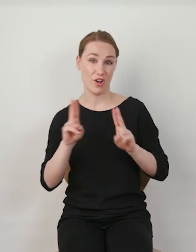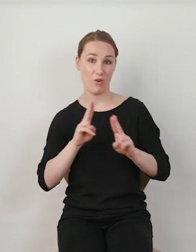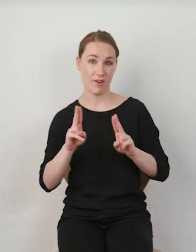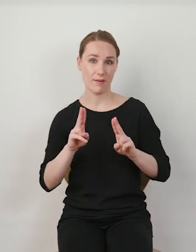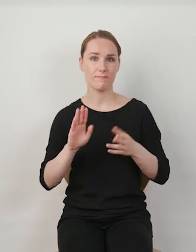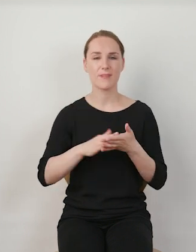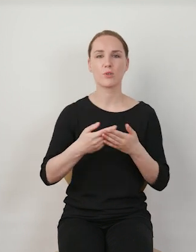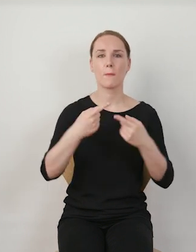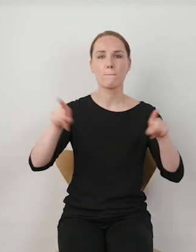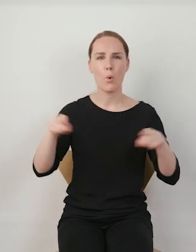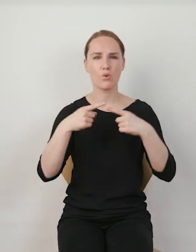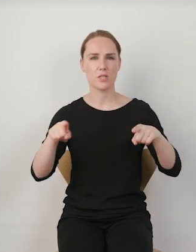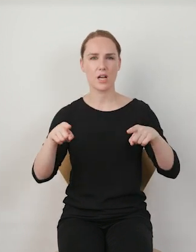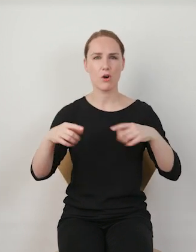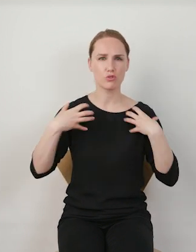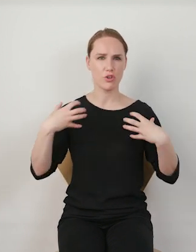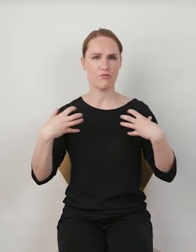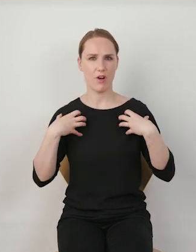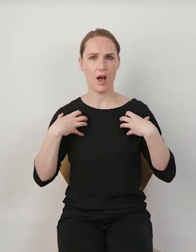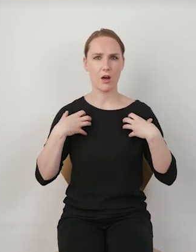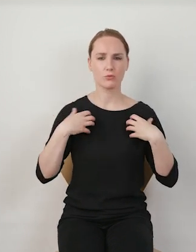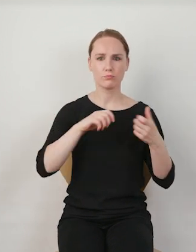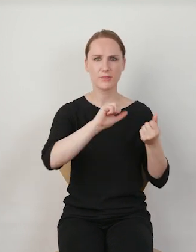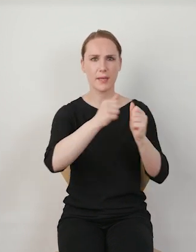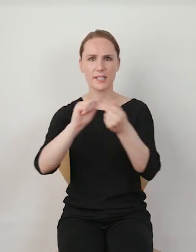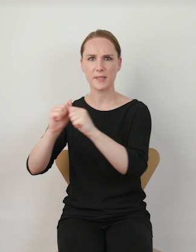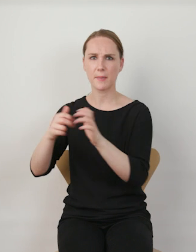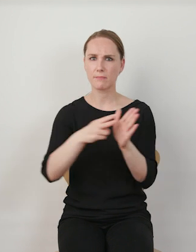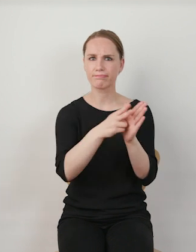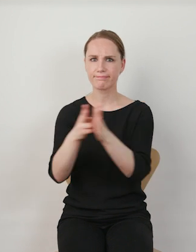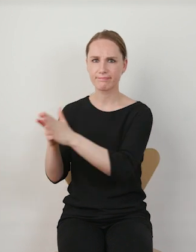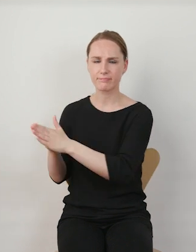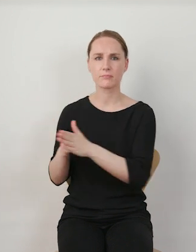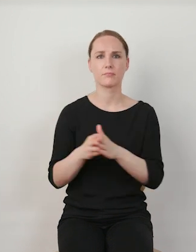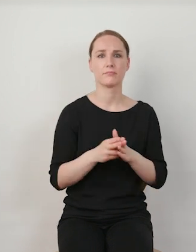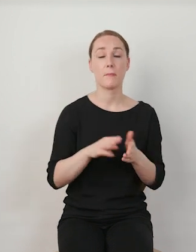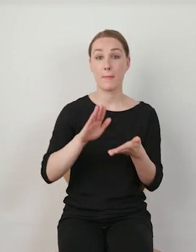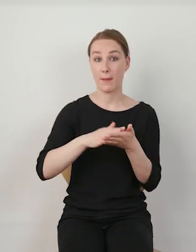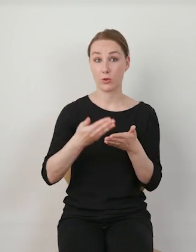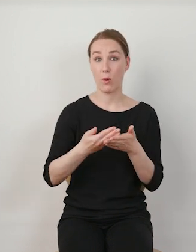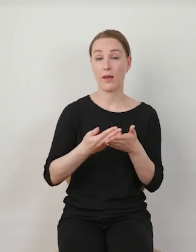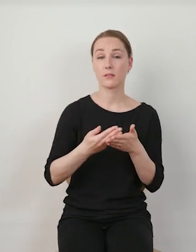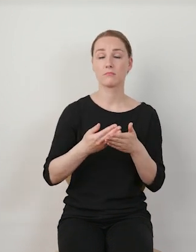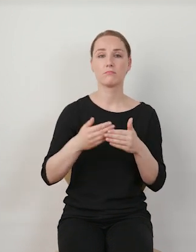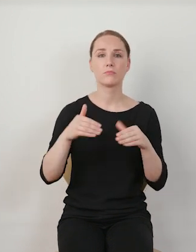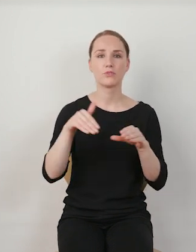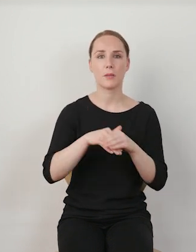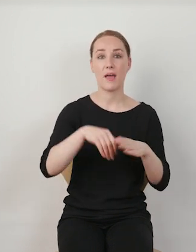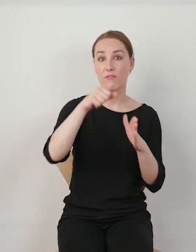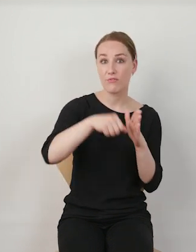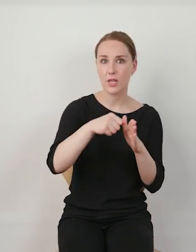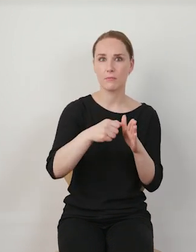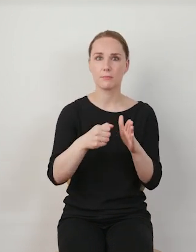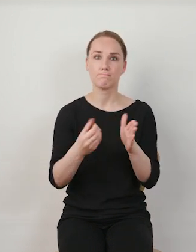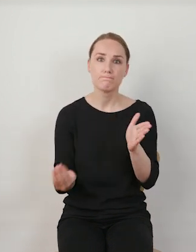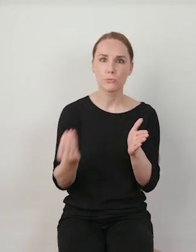dynamiczna muzyka, kadr za kadrem. Kadry bardzo szybko się zmieniają. W jednym kadrze możemy mieć film, na to